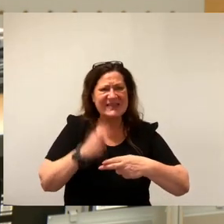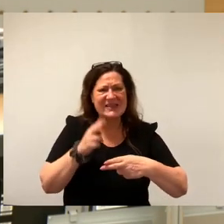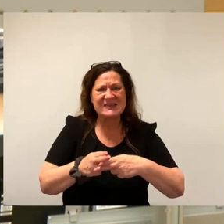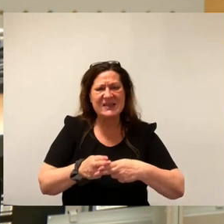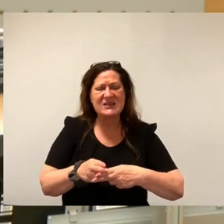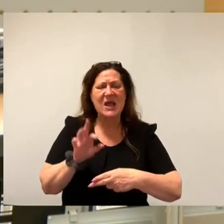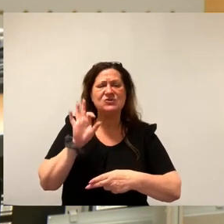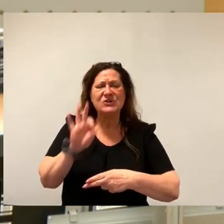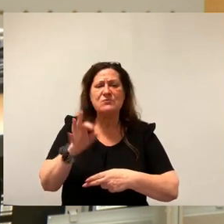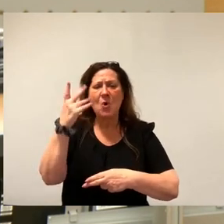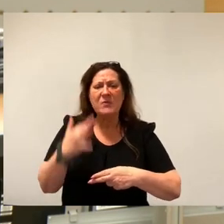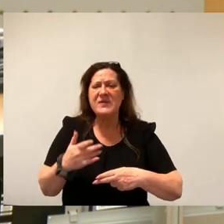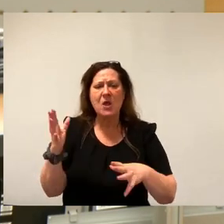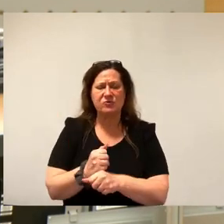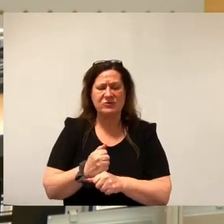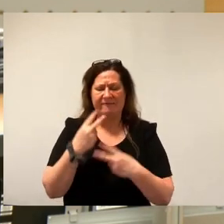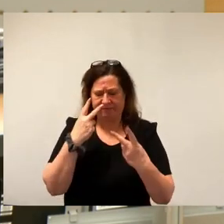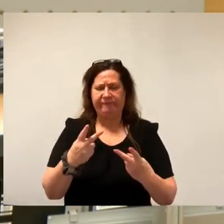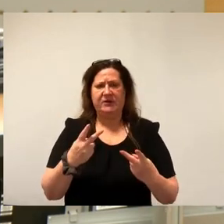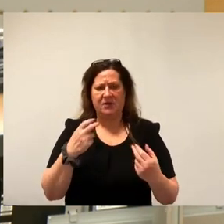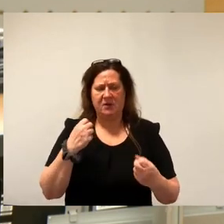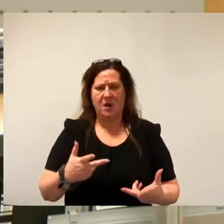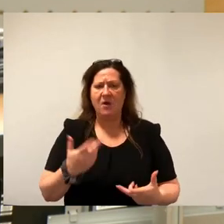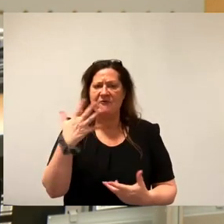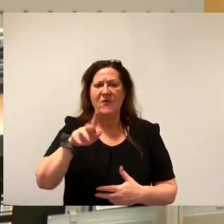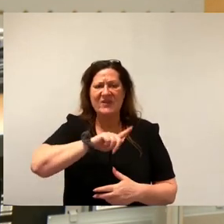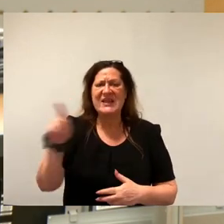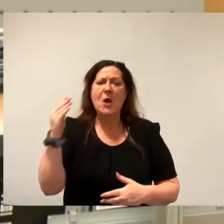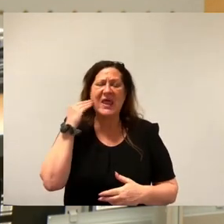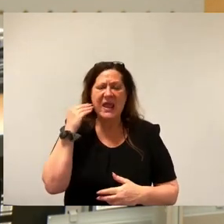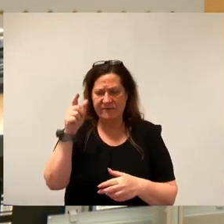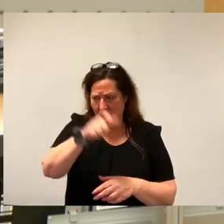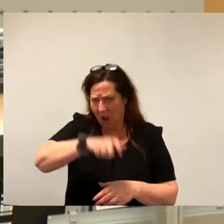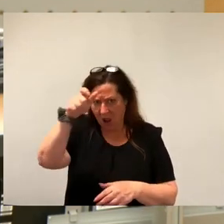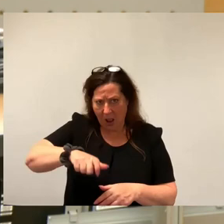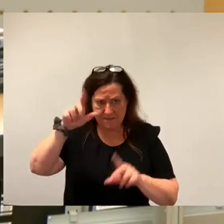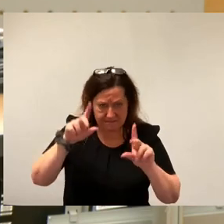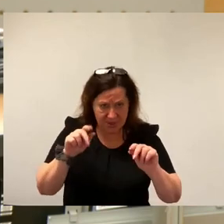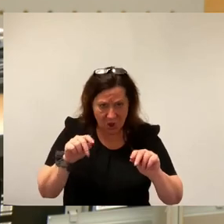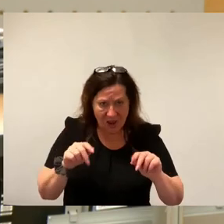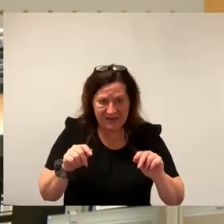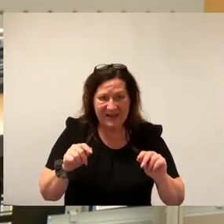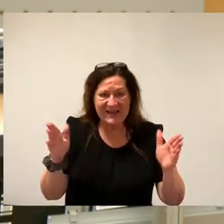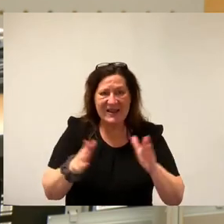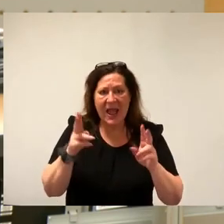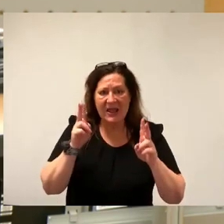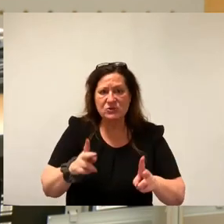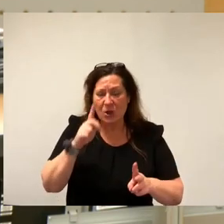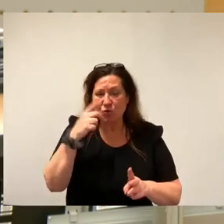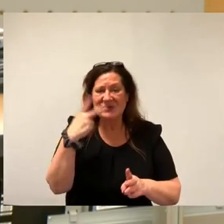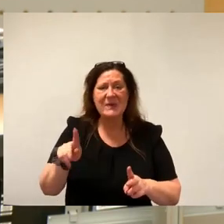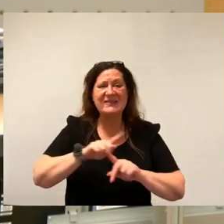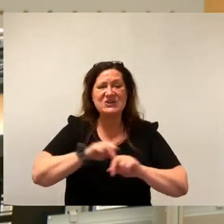ist offensichtlich. Denn 50.000 Einwohner kann durchaus bedeuten, dass es in dieser Kleinstädte nur 20.000 Haushalte gibt.